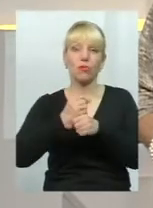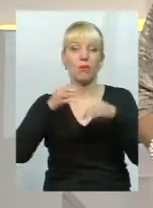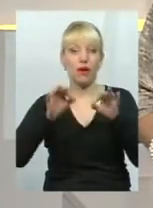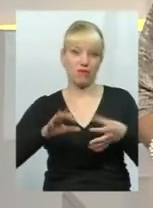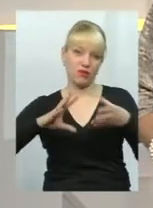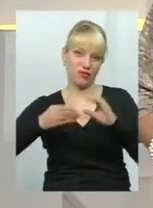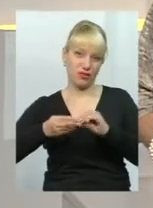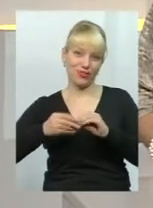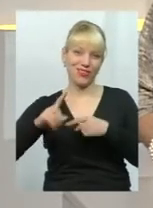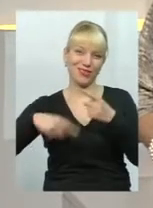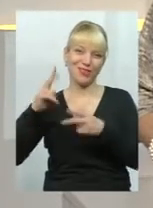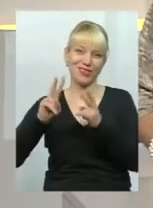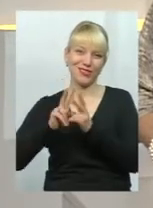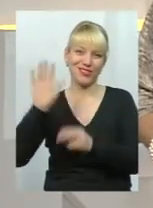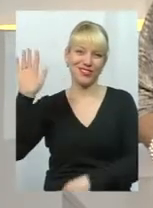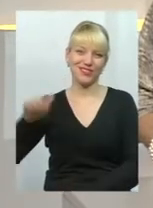робіть висновки. Побачимось.